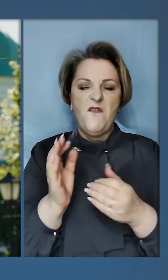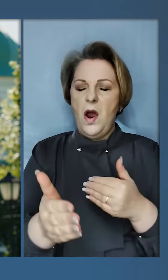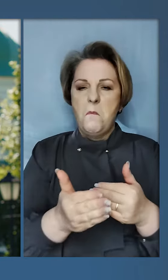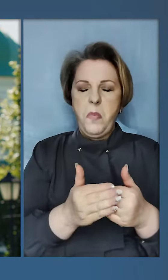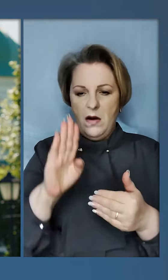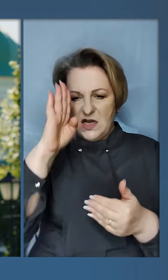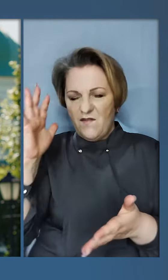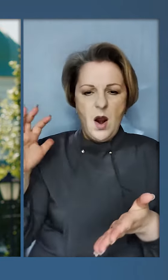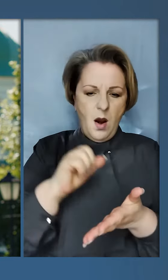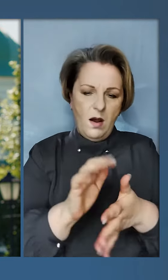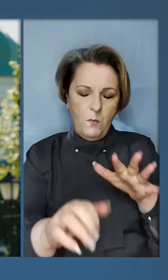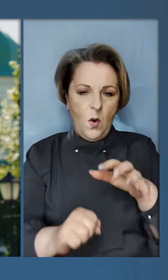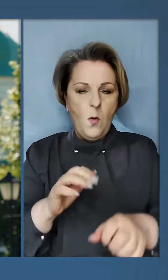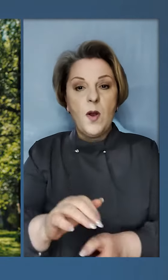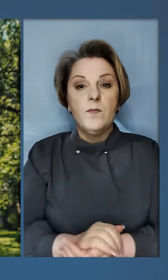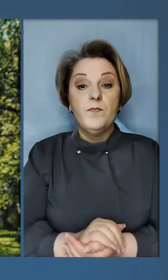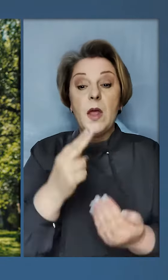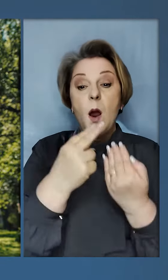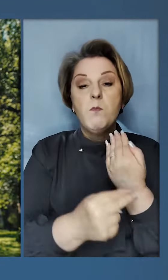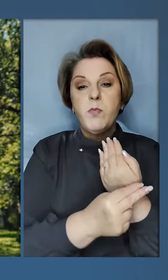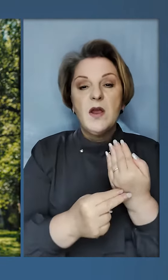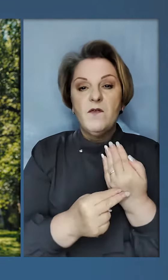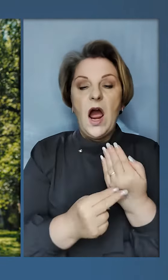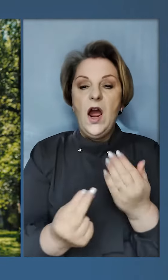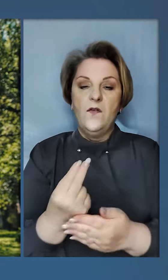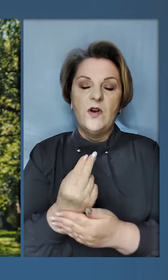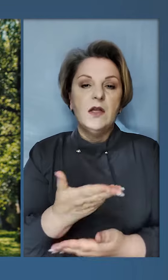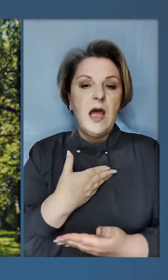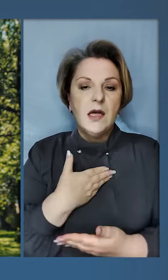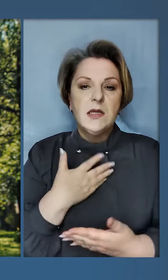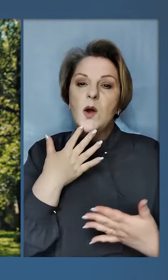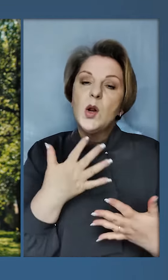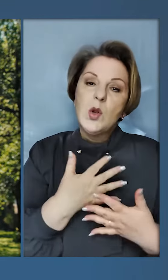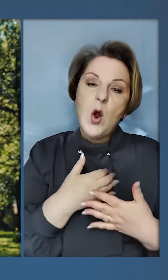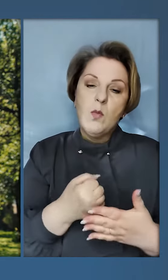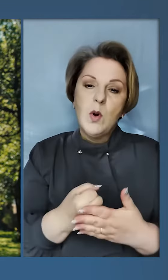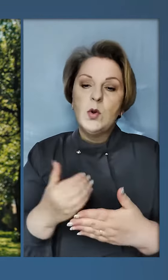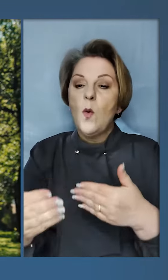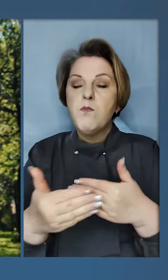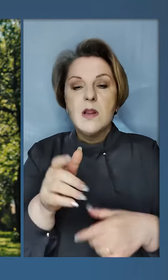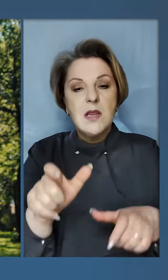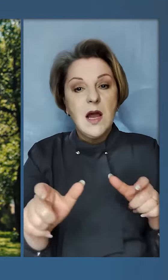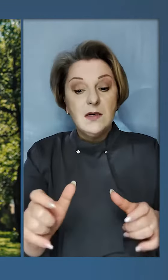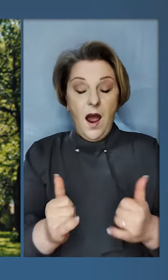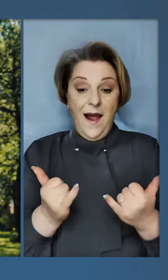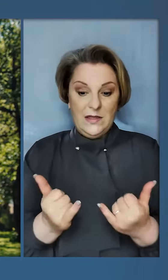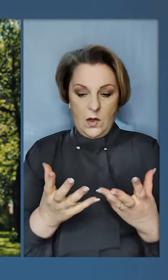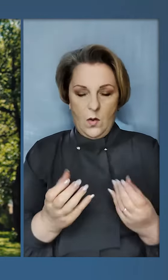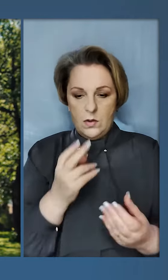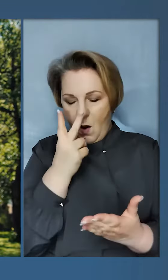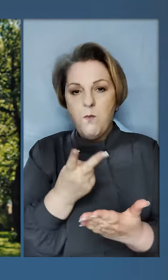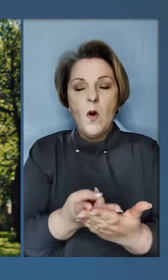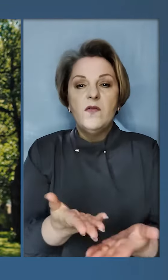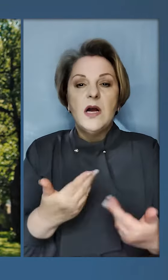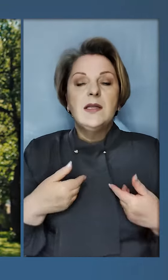загарбниками і окупантами. Біблія вчить нас любові до ближнього, а сьогодення